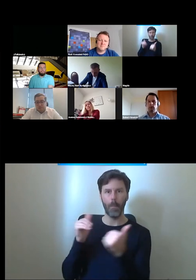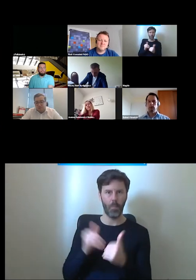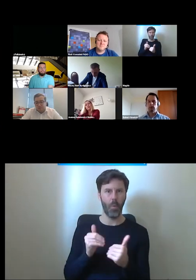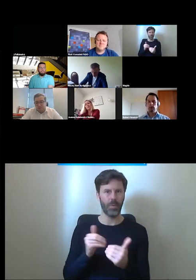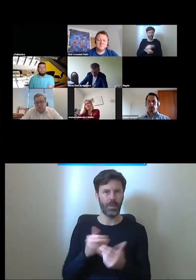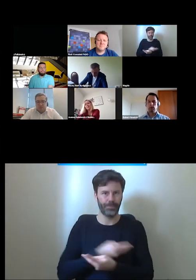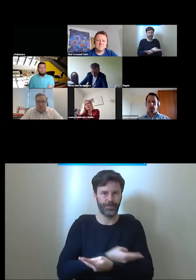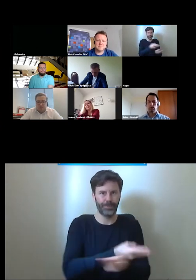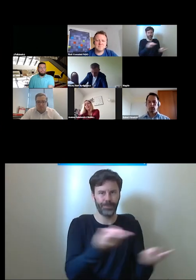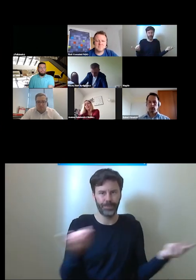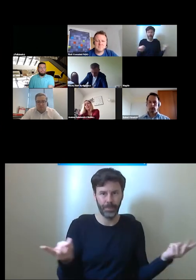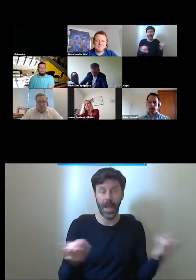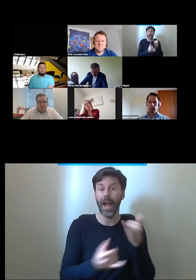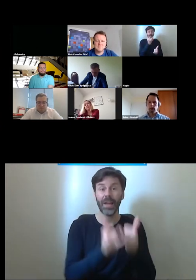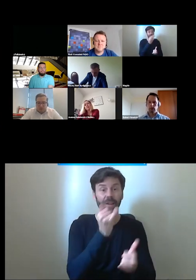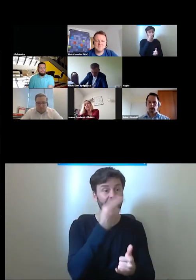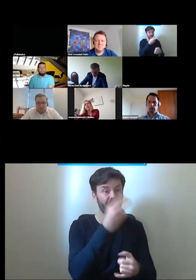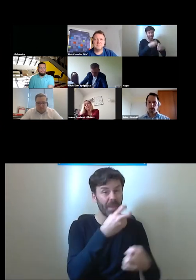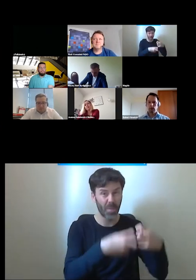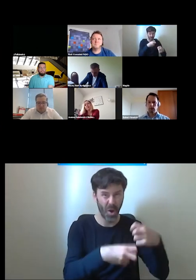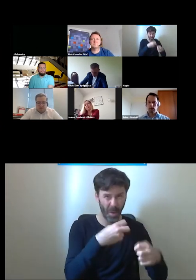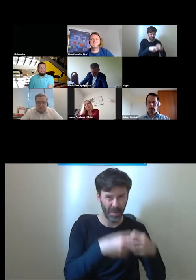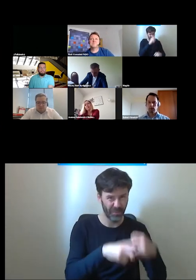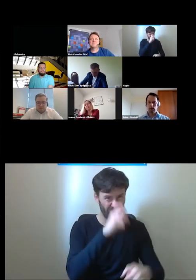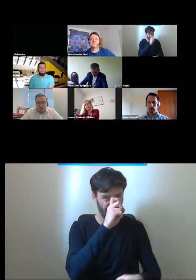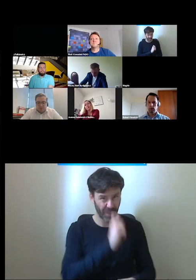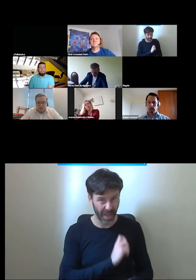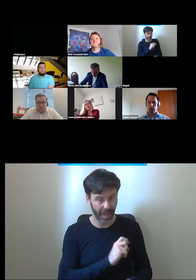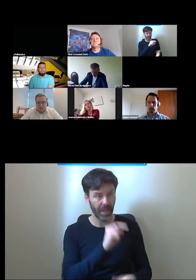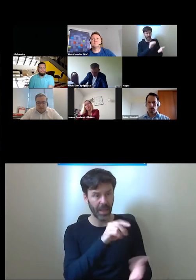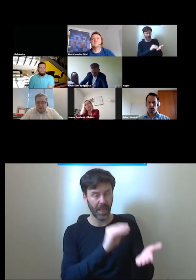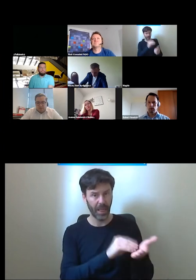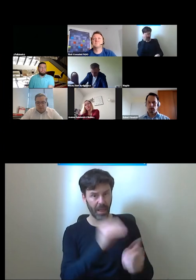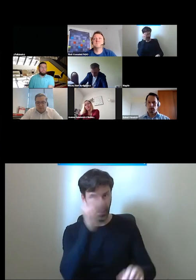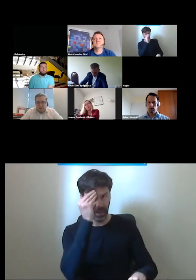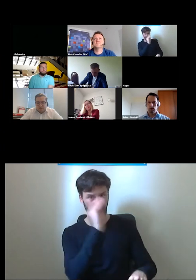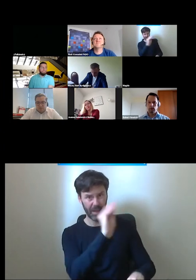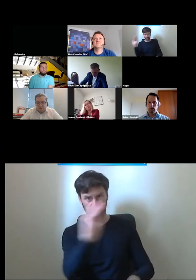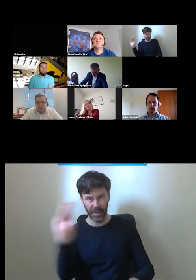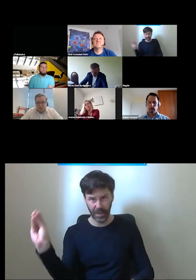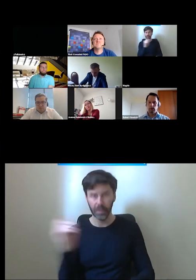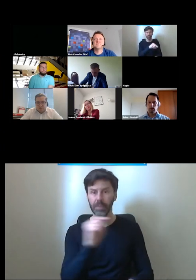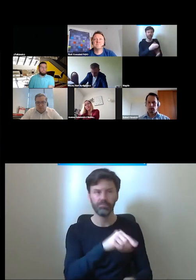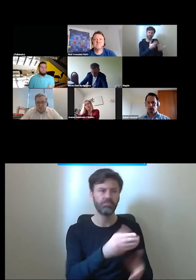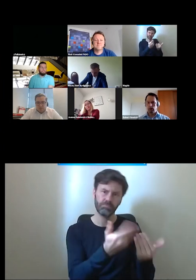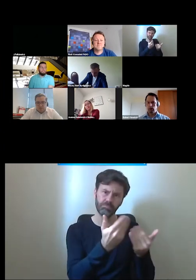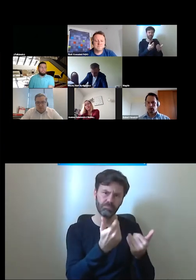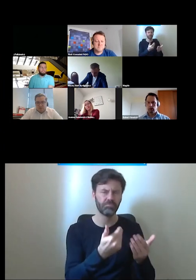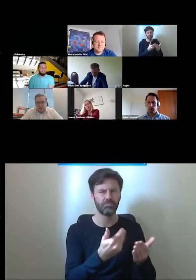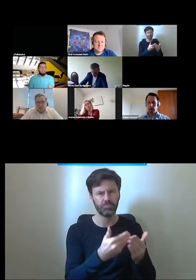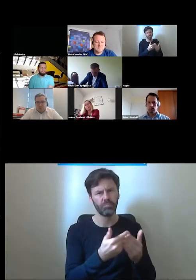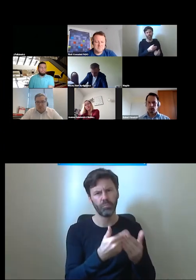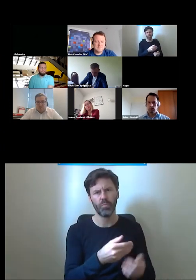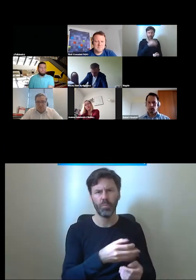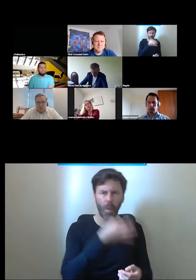natomiast z drugiej strony każdy sygnał o ewentualnych nieprawidłowościach daje nam też możliwość ich wyjaśnienia a nie tylko dlaczego